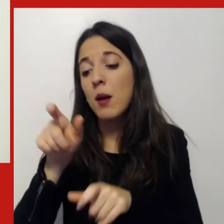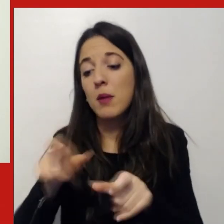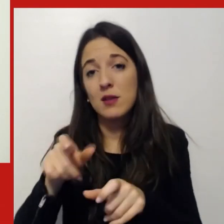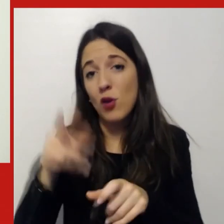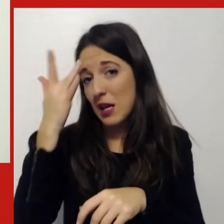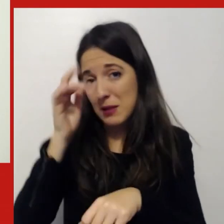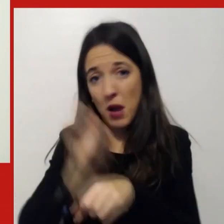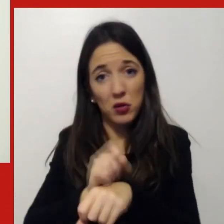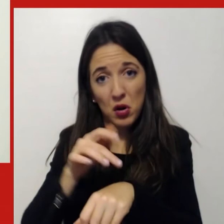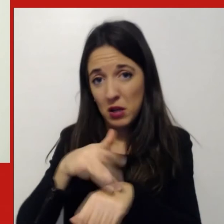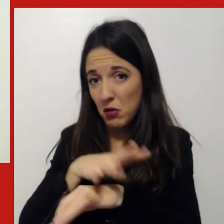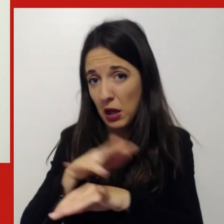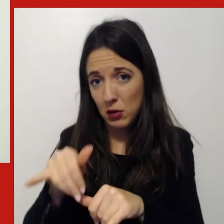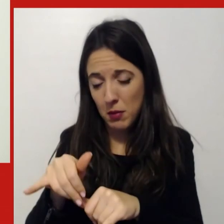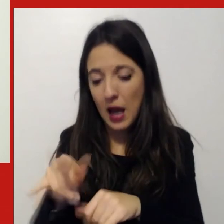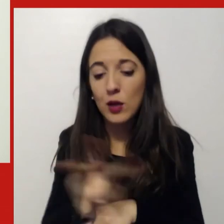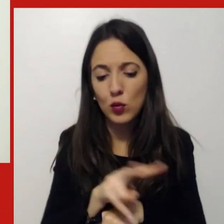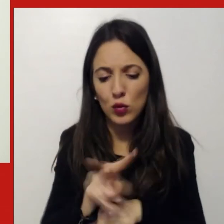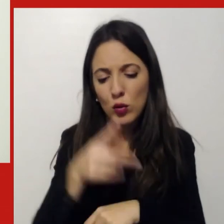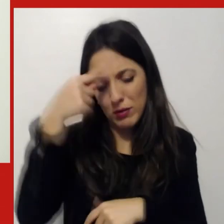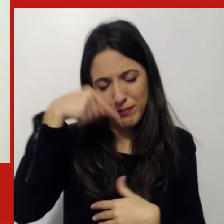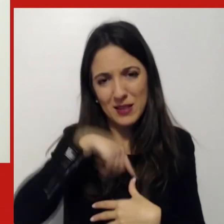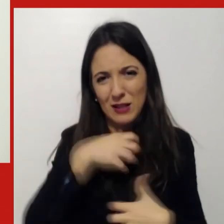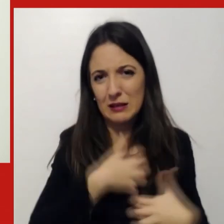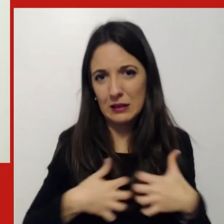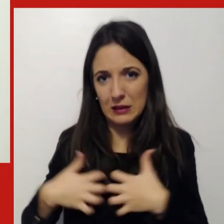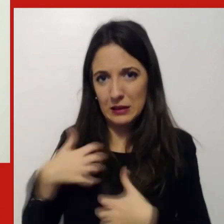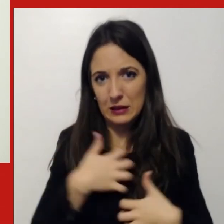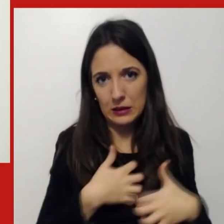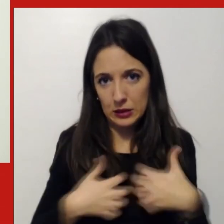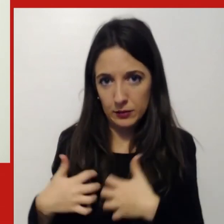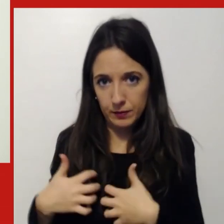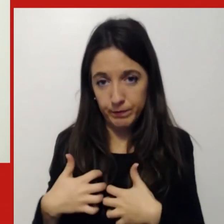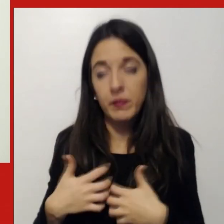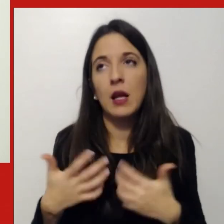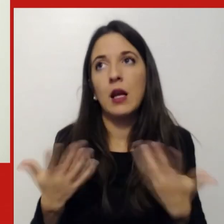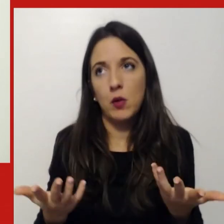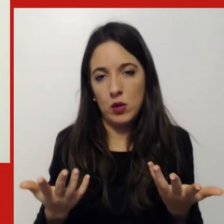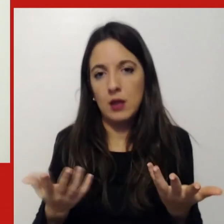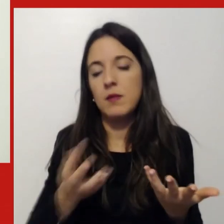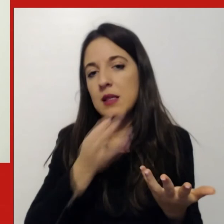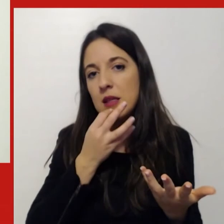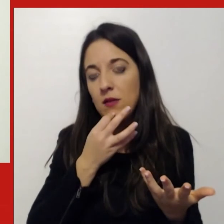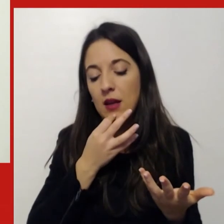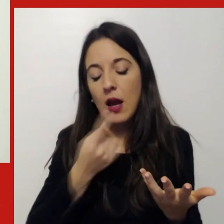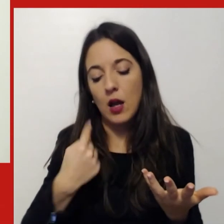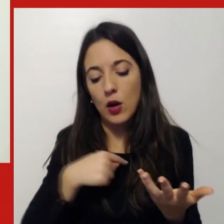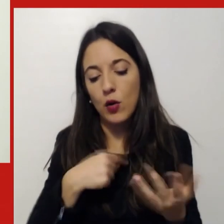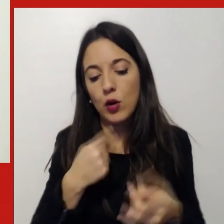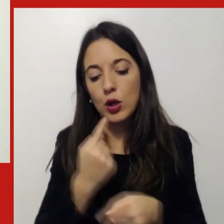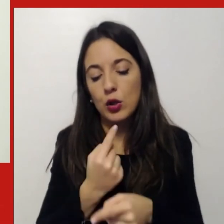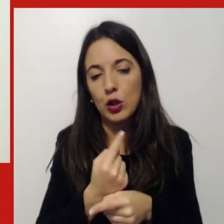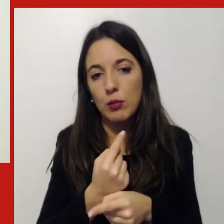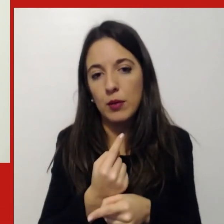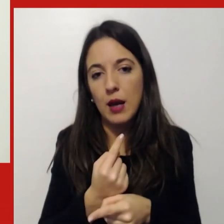non c'è dubbio che bisogna fare grande attenzione a quello che è l'impatto psicologico anche di